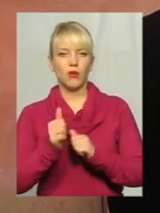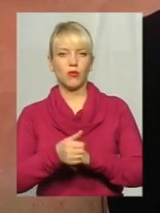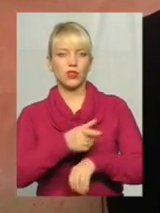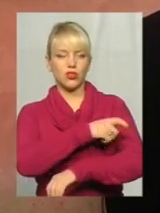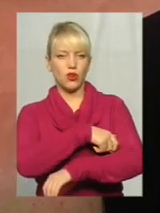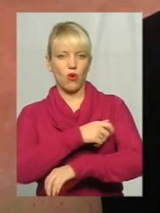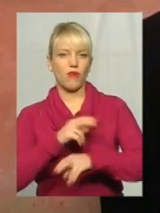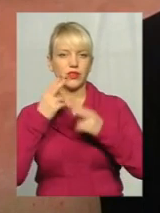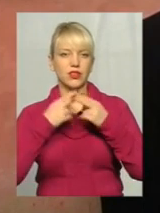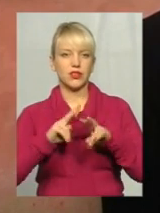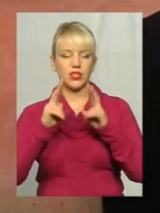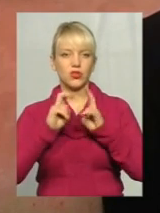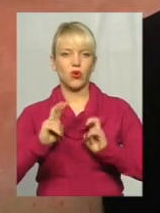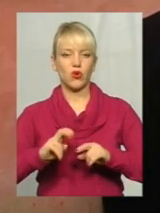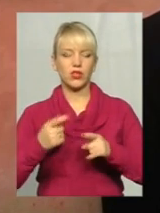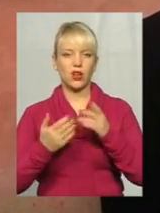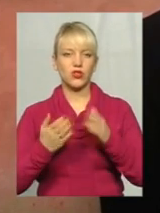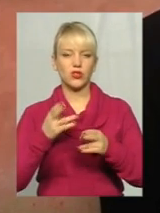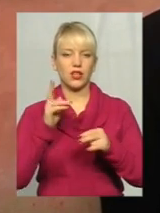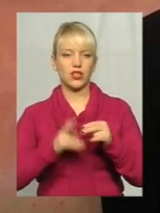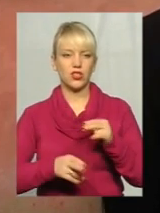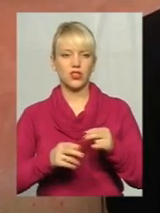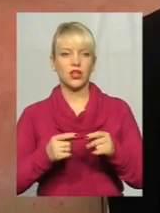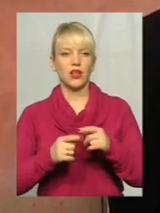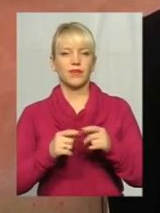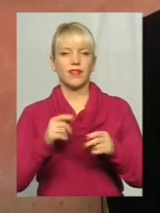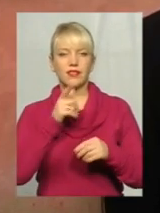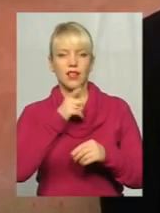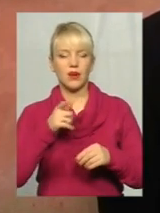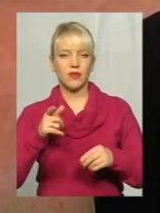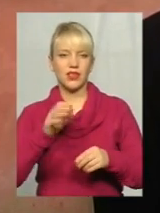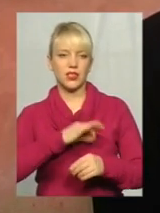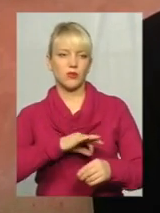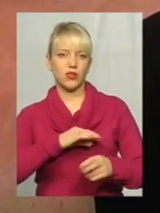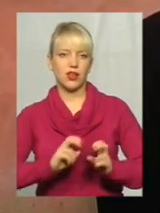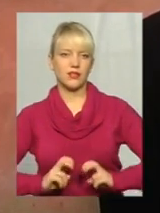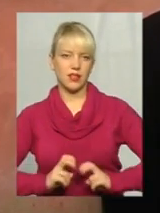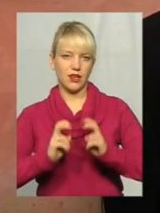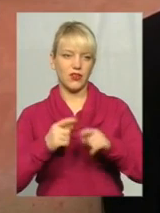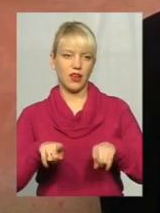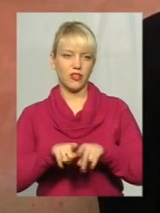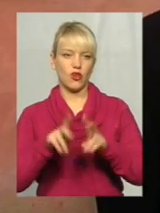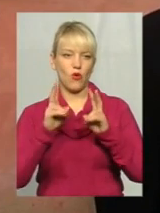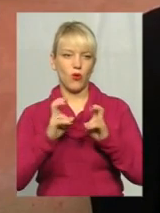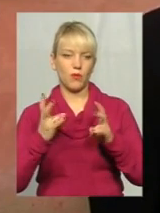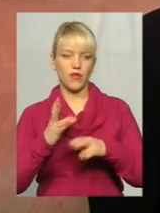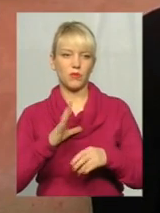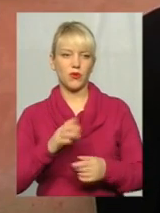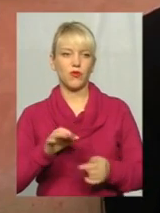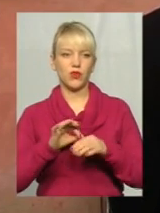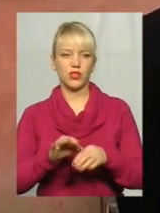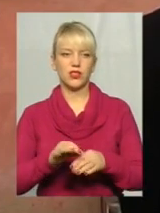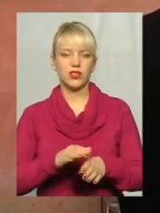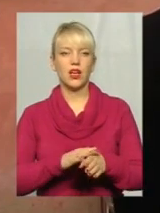в разі закінчення граничного терміну експлуатації ліфтів. Такий огляд має проводити відповідно правил будови безпечної експлуатації,